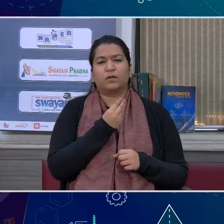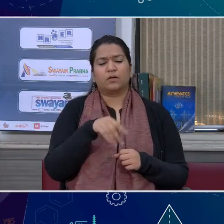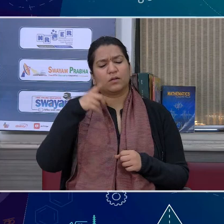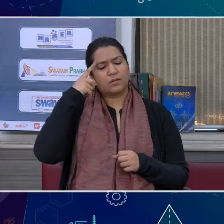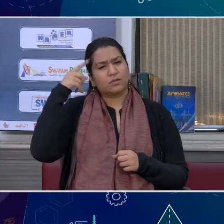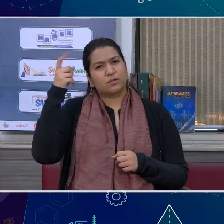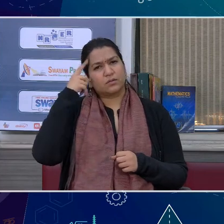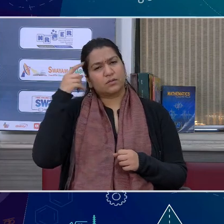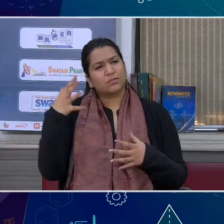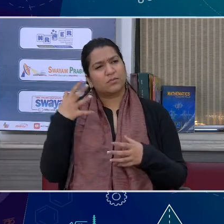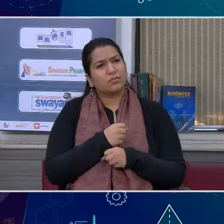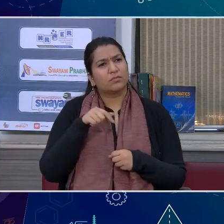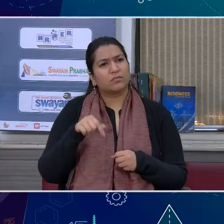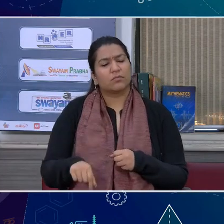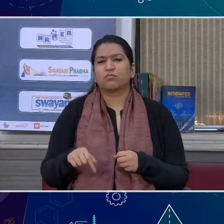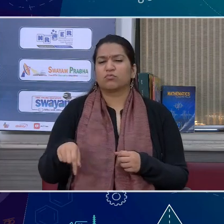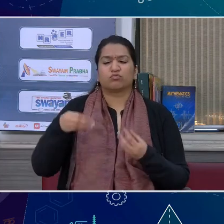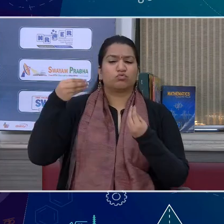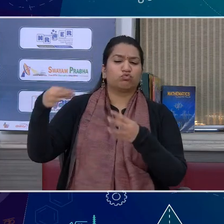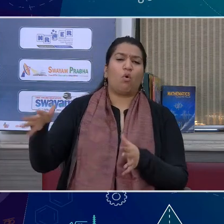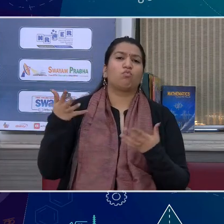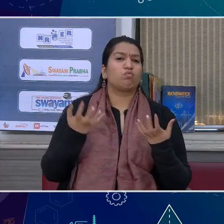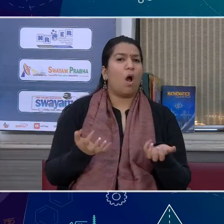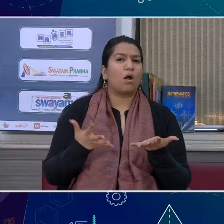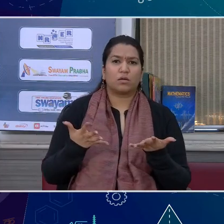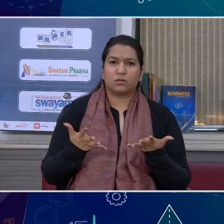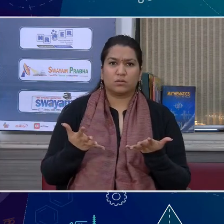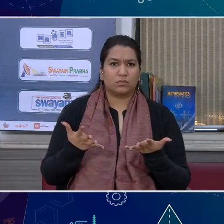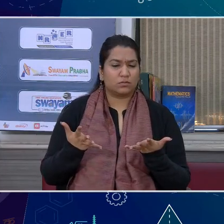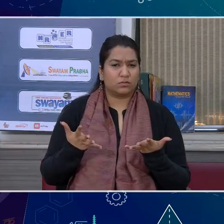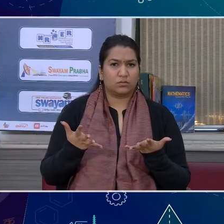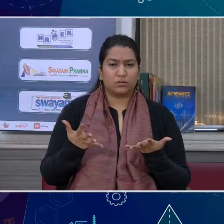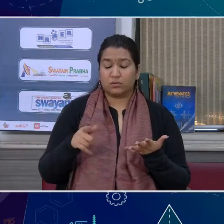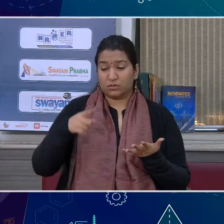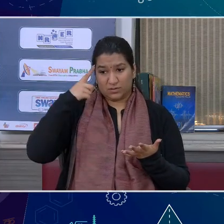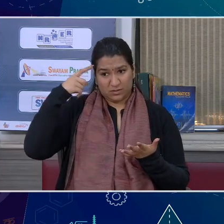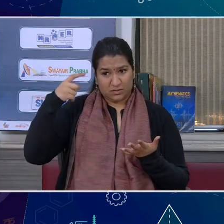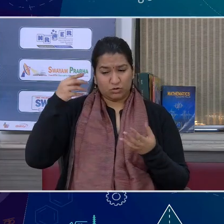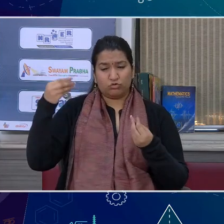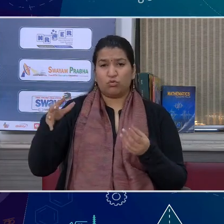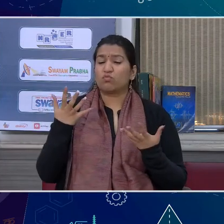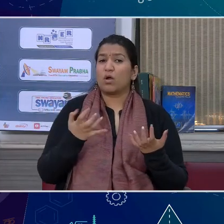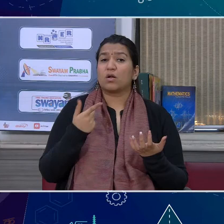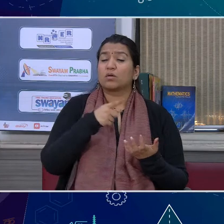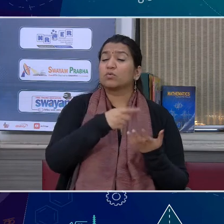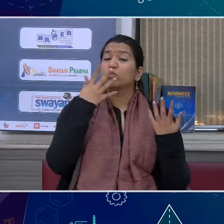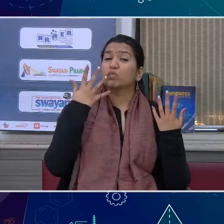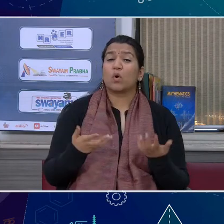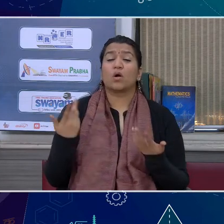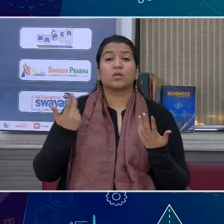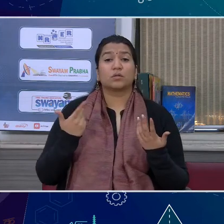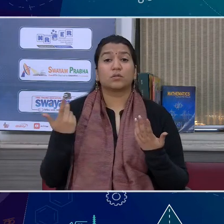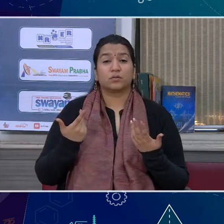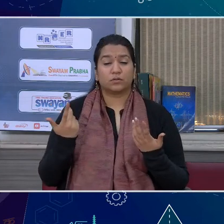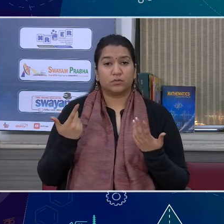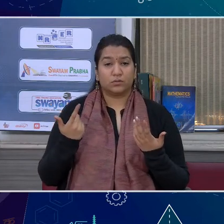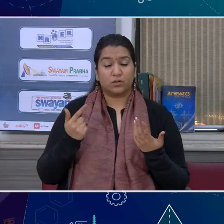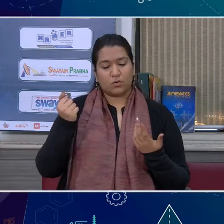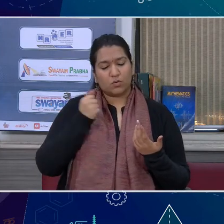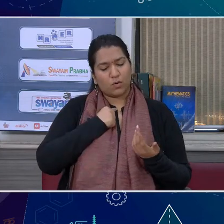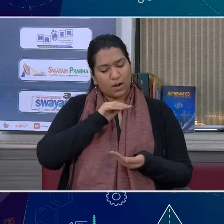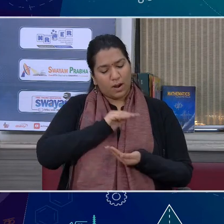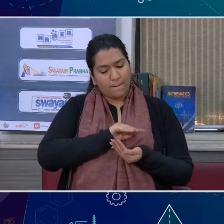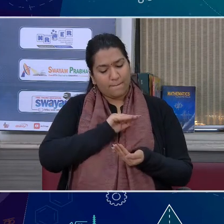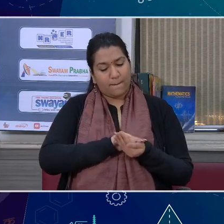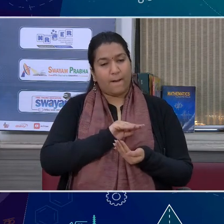वाद हैं उनको परत्रा नहीं चाहता है उनका भी परित्याग नहीं करना चाहता है वो उन यादों को उन दुख-वर यादों को भी अपने मन